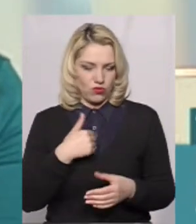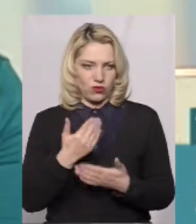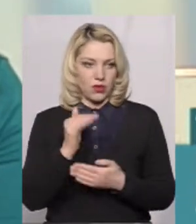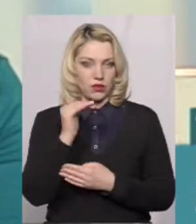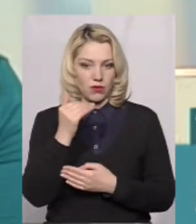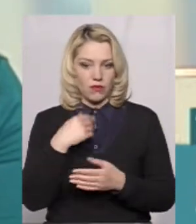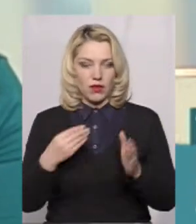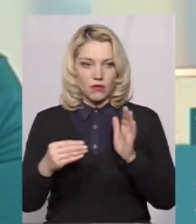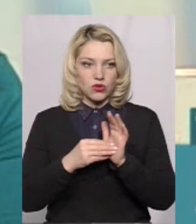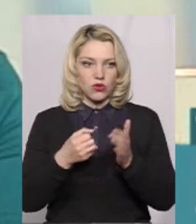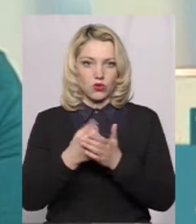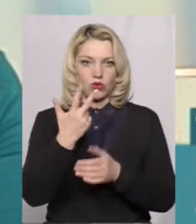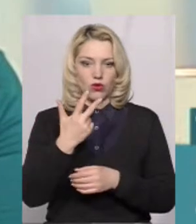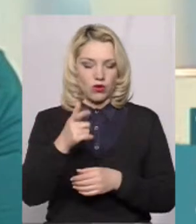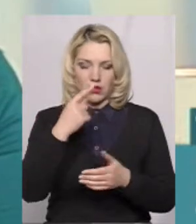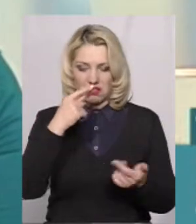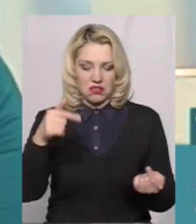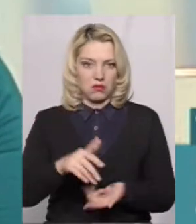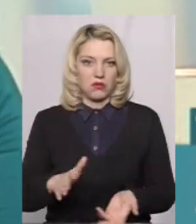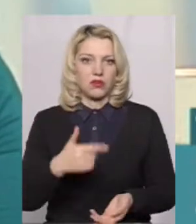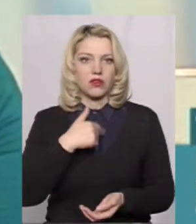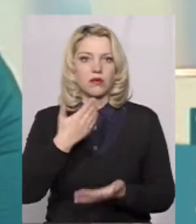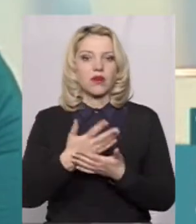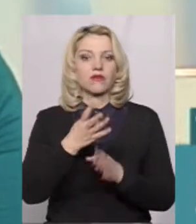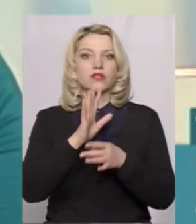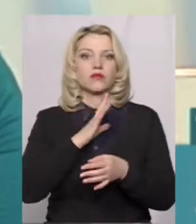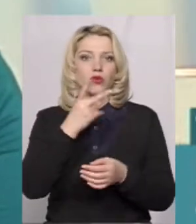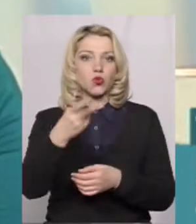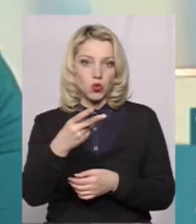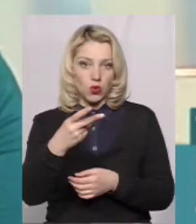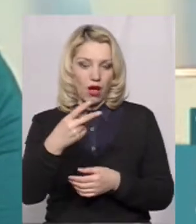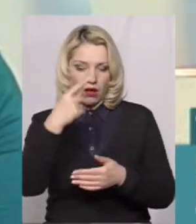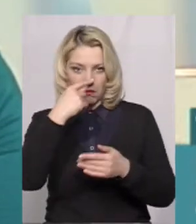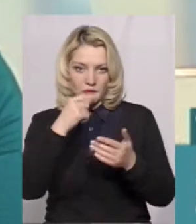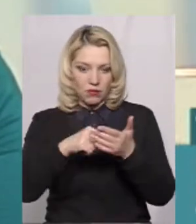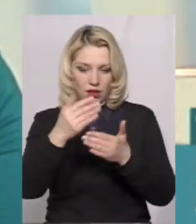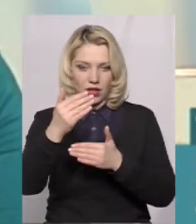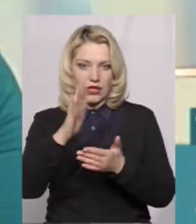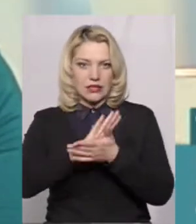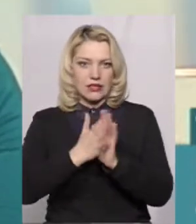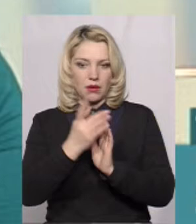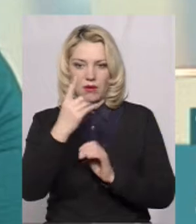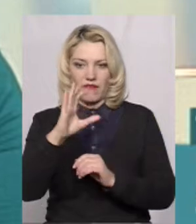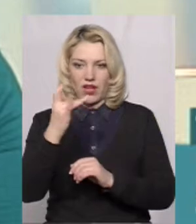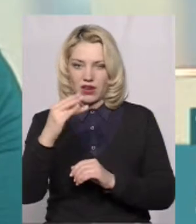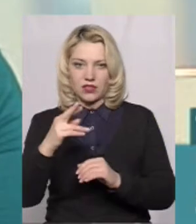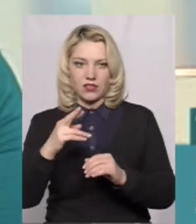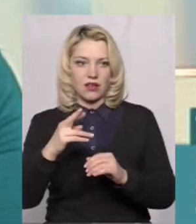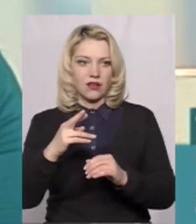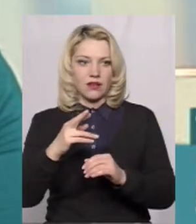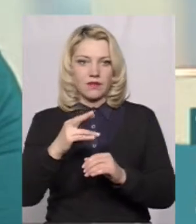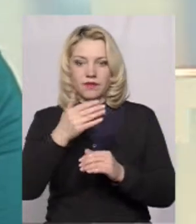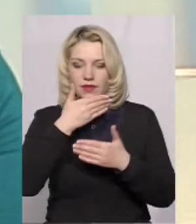групу з 2 до 3, а вона не підходить, хоча вона була друга, наприклад, в черзі 3, а її станом на 1 вересня немає. Їй може бути 5